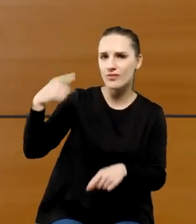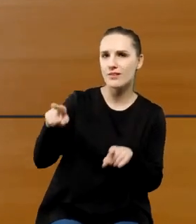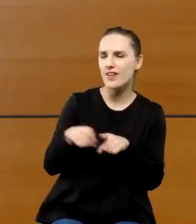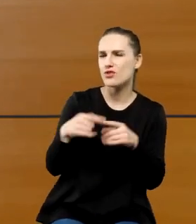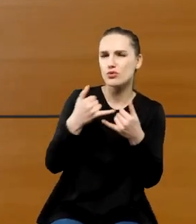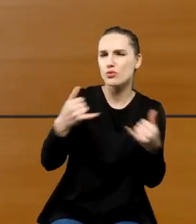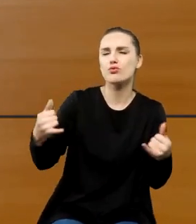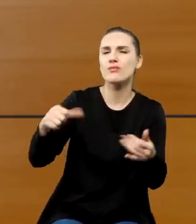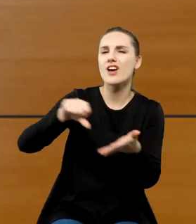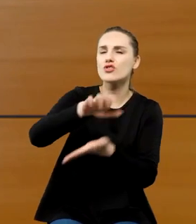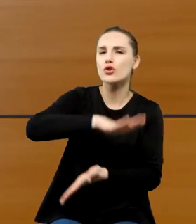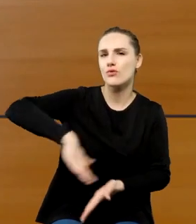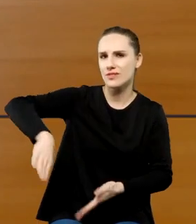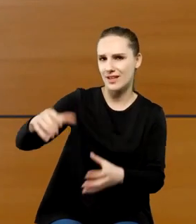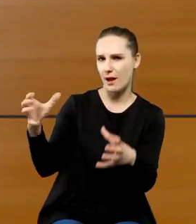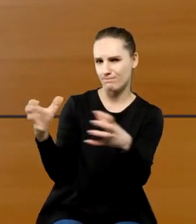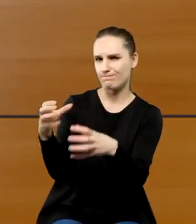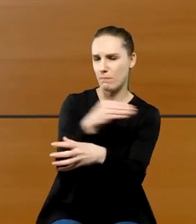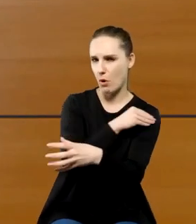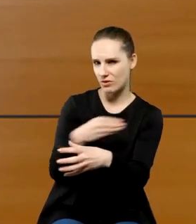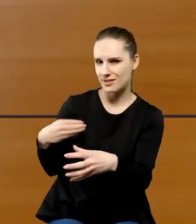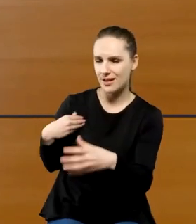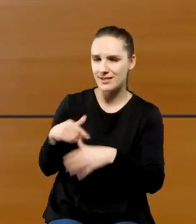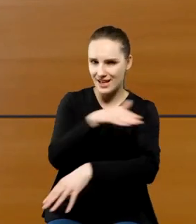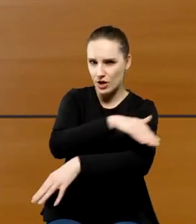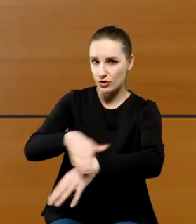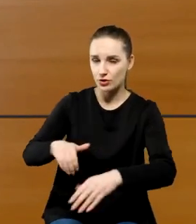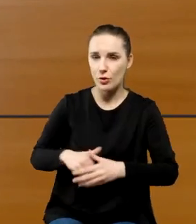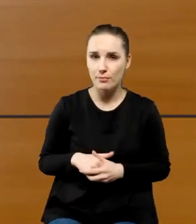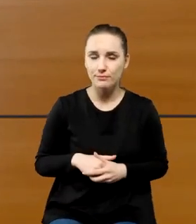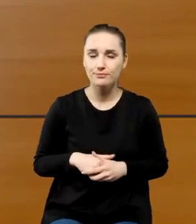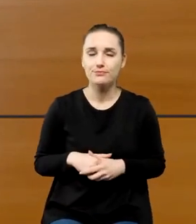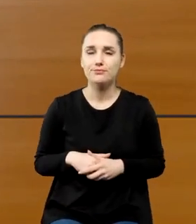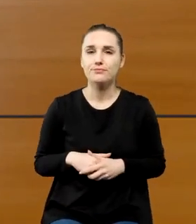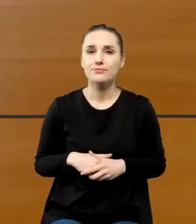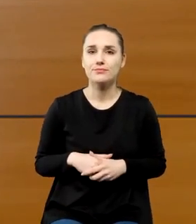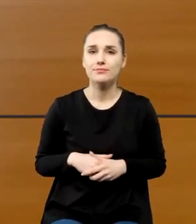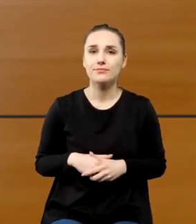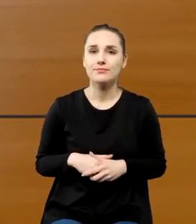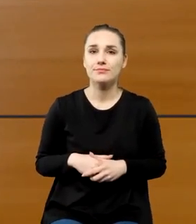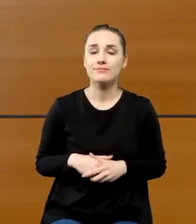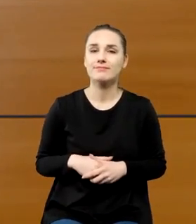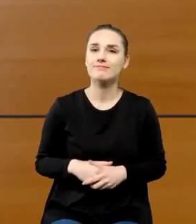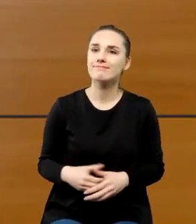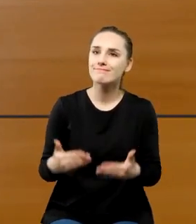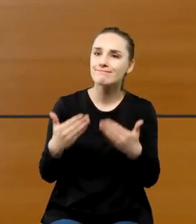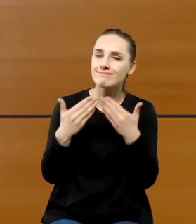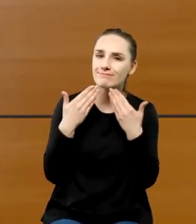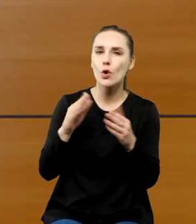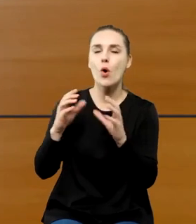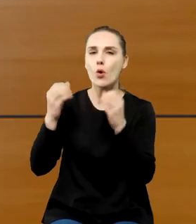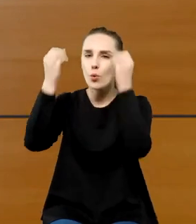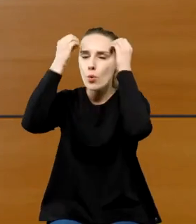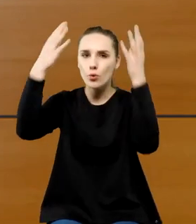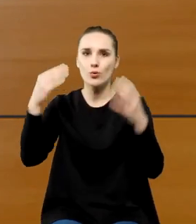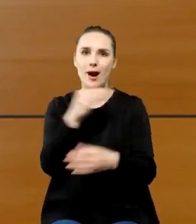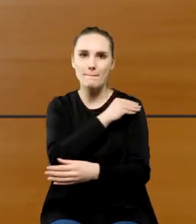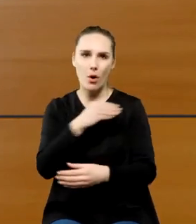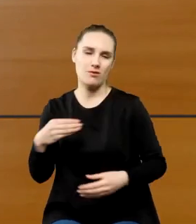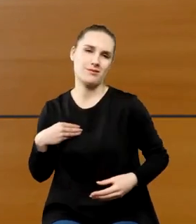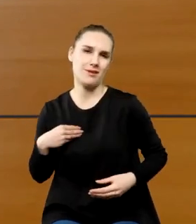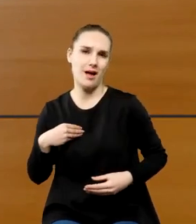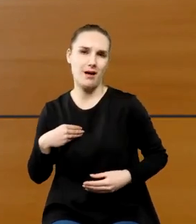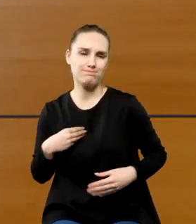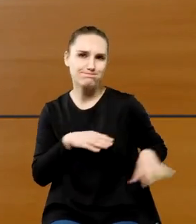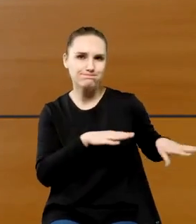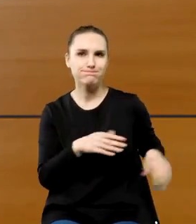środowisk polonijnych jako właśnie taka kolejna próba niesienia kultury polskiej i przybliżenia zarówno postaci Kopernika